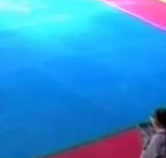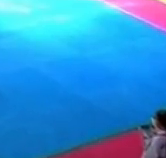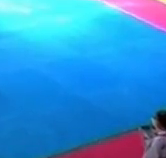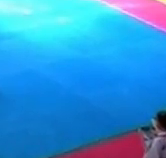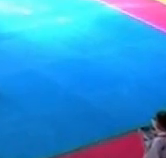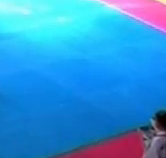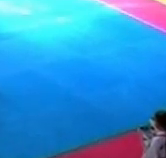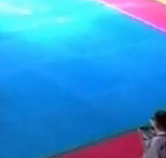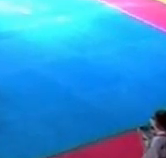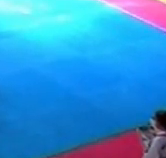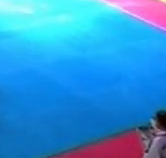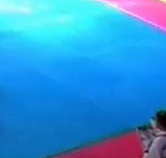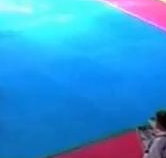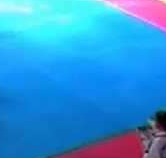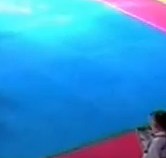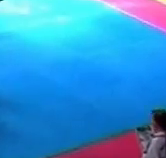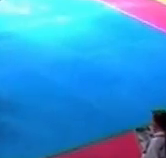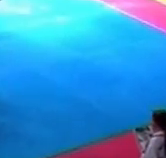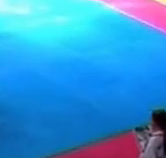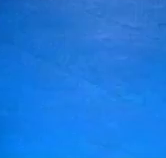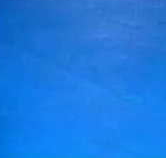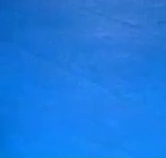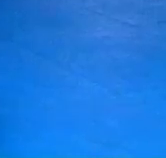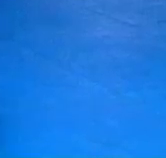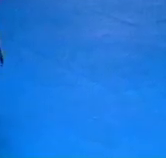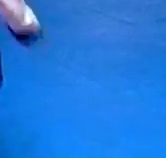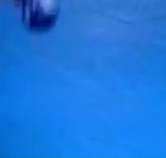Анатолій – приклад для наслідування для ось цих юних спортсменів.